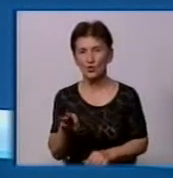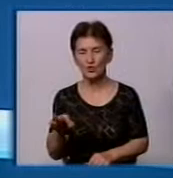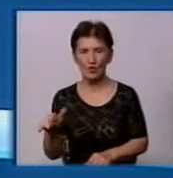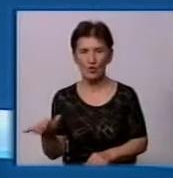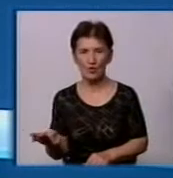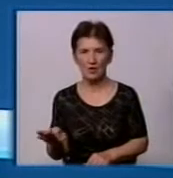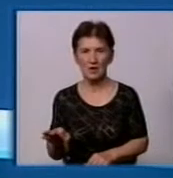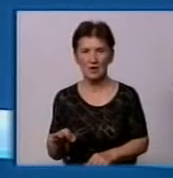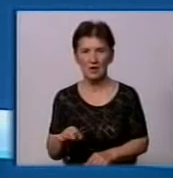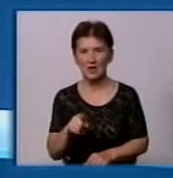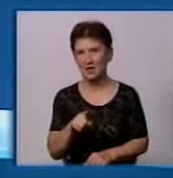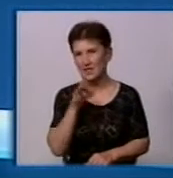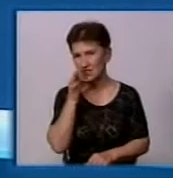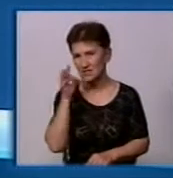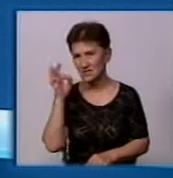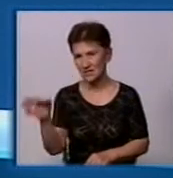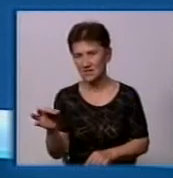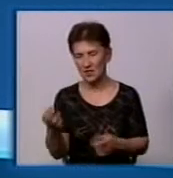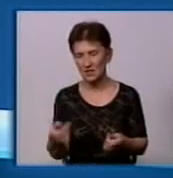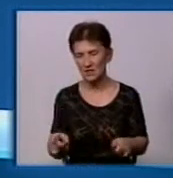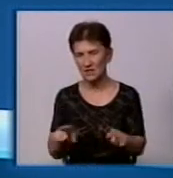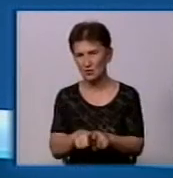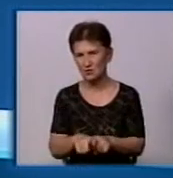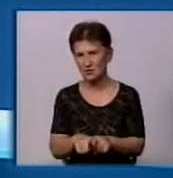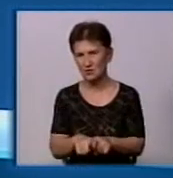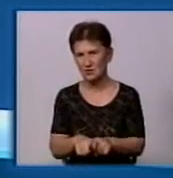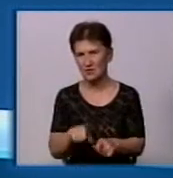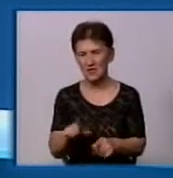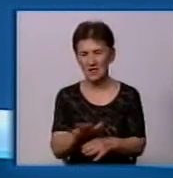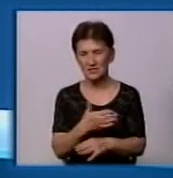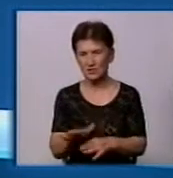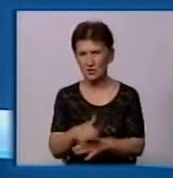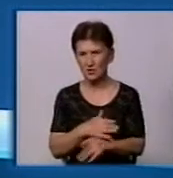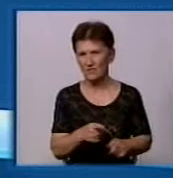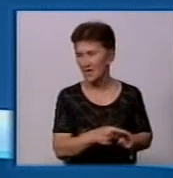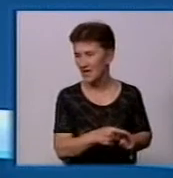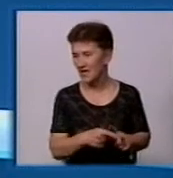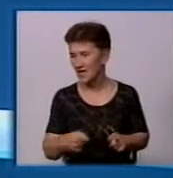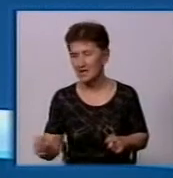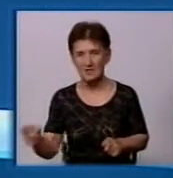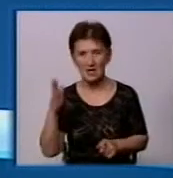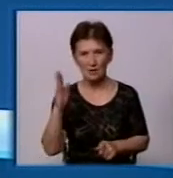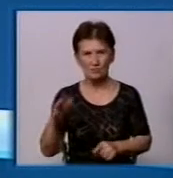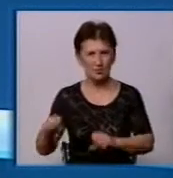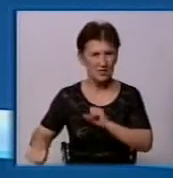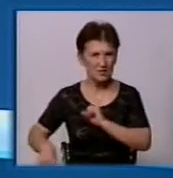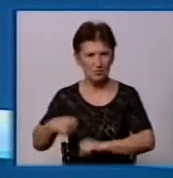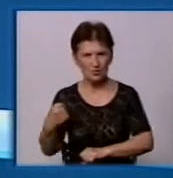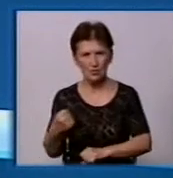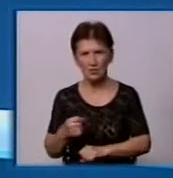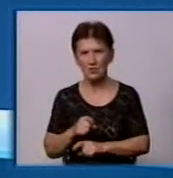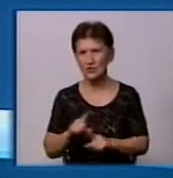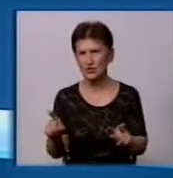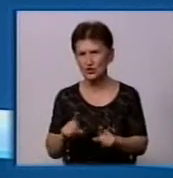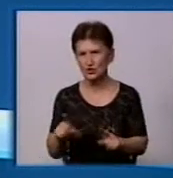ТОВЕ Костайл, сказала наступне, що сортувальна лінія у Кропивницькому буде збитково через те, чи є збитково через